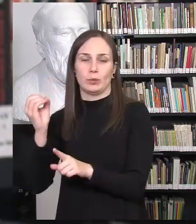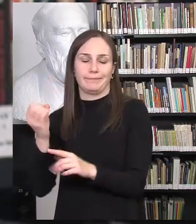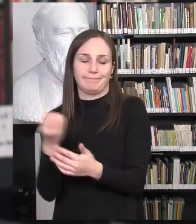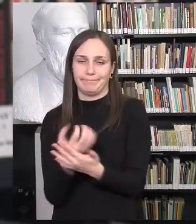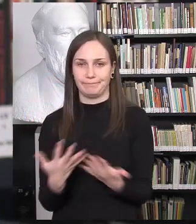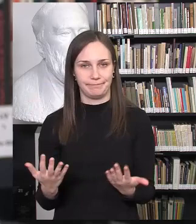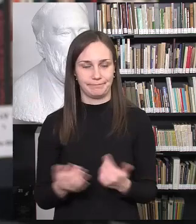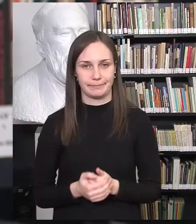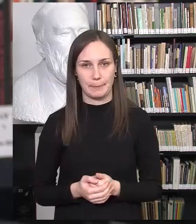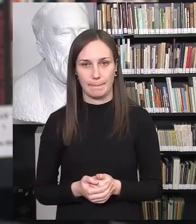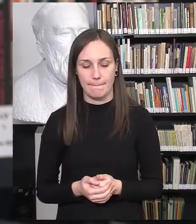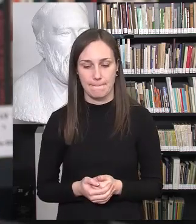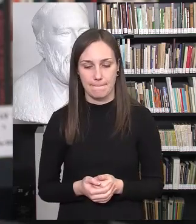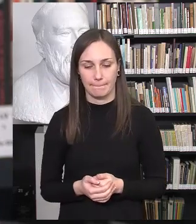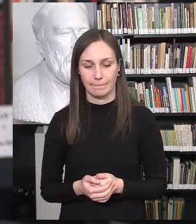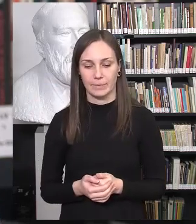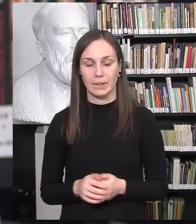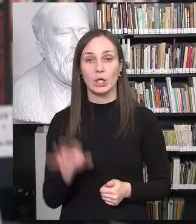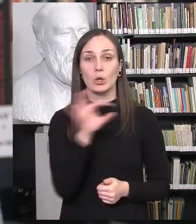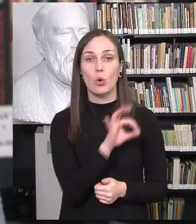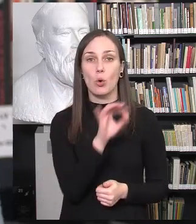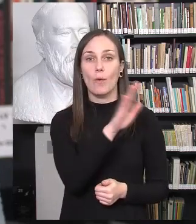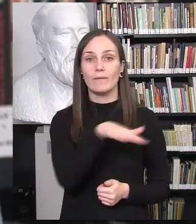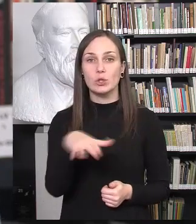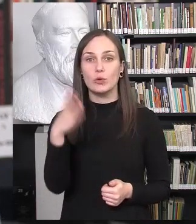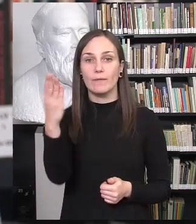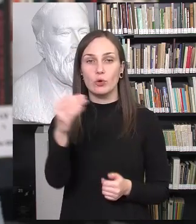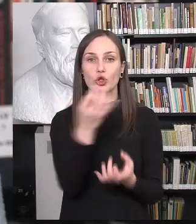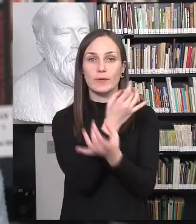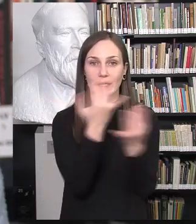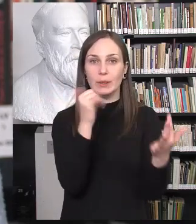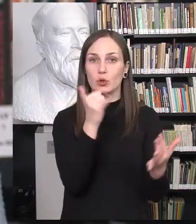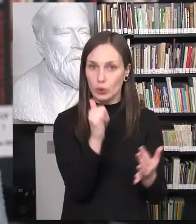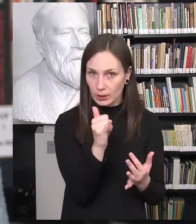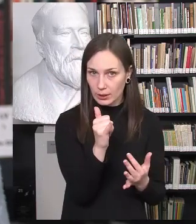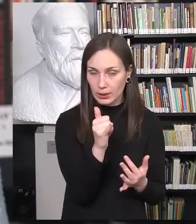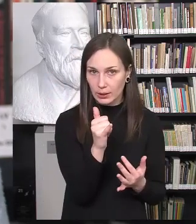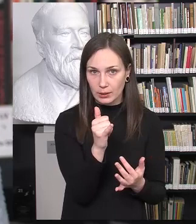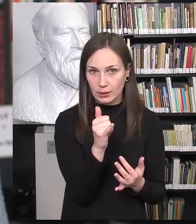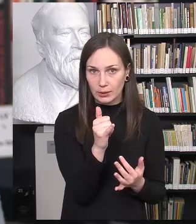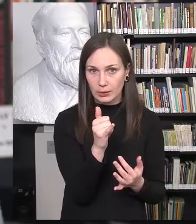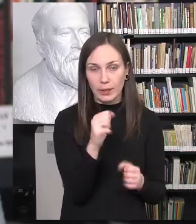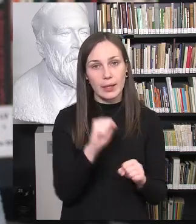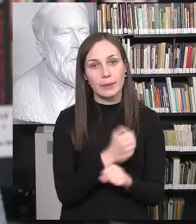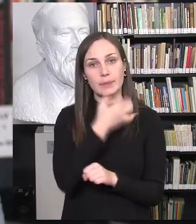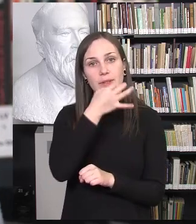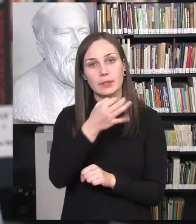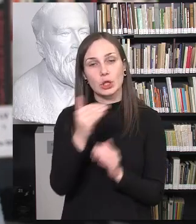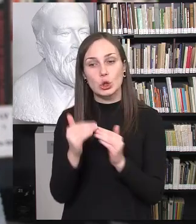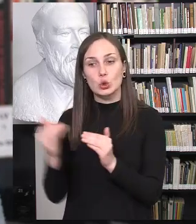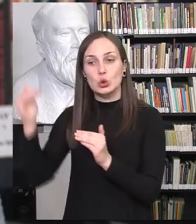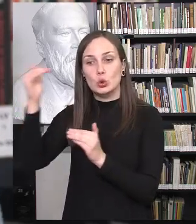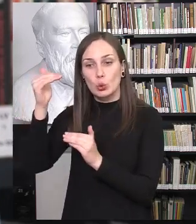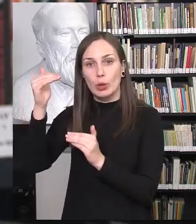Tai iš tikrųjų, kalbant apie vaikų kokybišką švietimą, reikėtų pasakyti, kad turbūt suaugė padaro daugiau